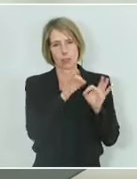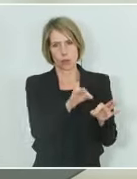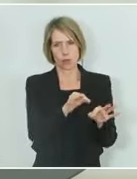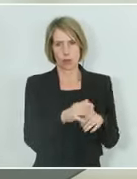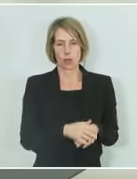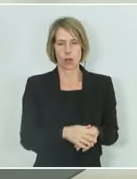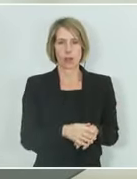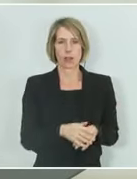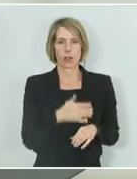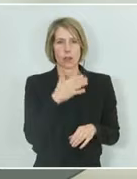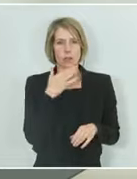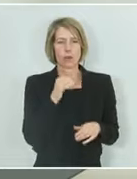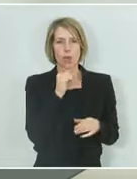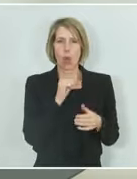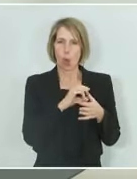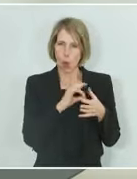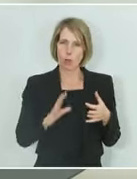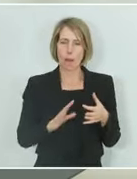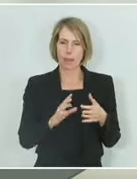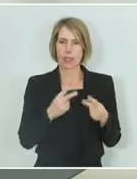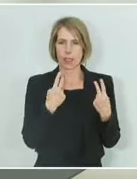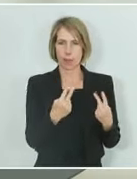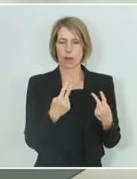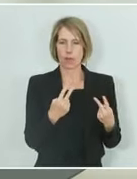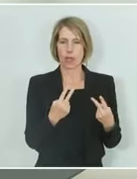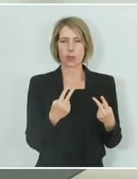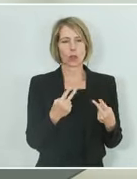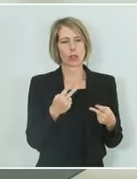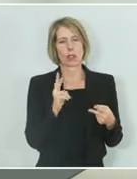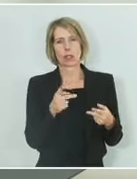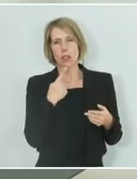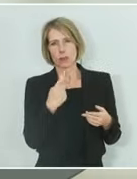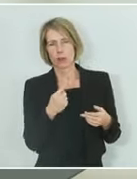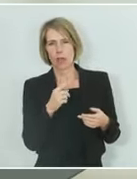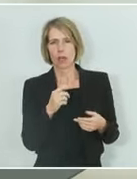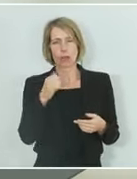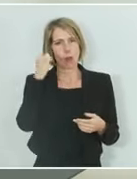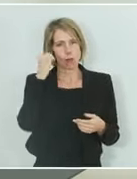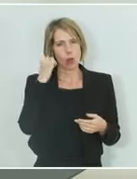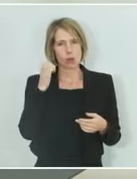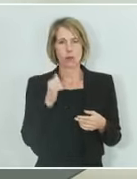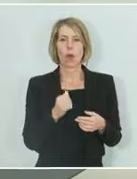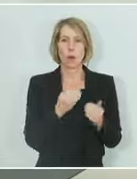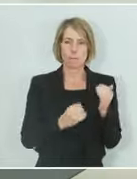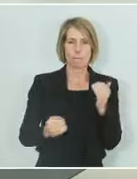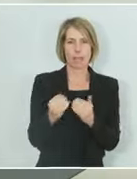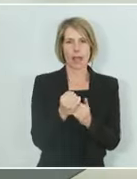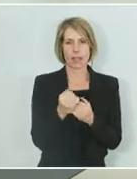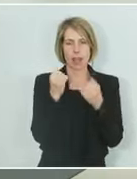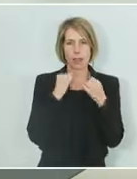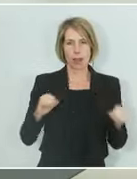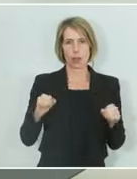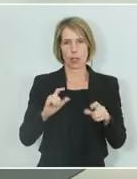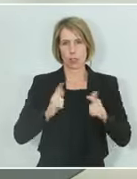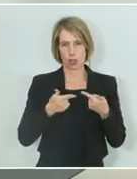Bewertungen ist Kosovo das demokratischste Land am Westbalkan. Unser Ziel ist die volle